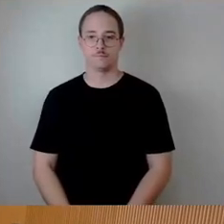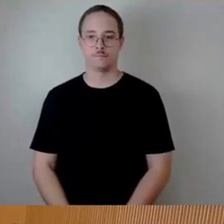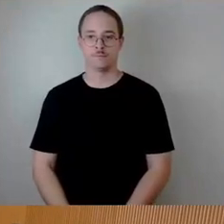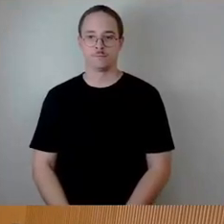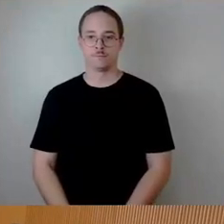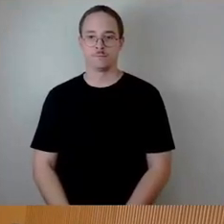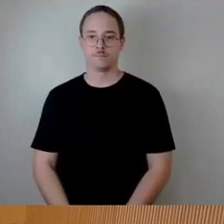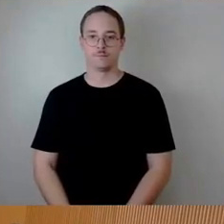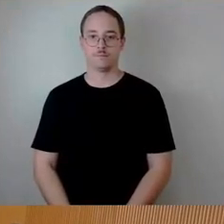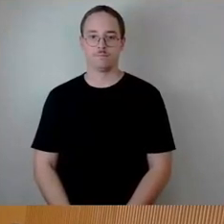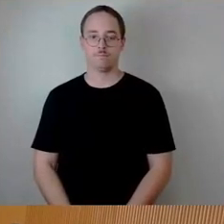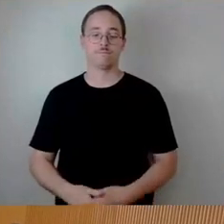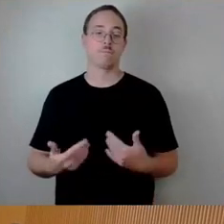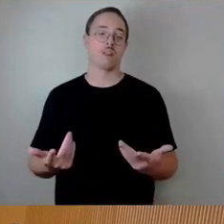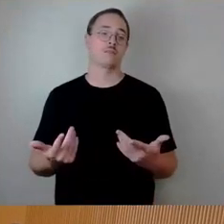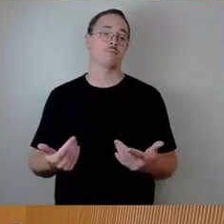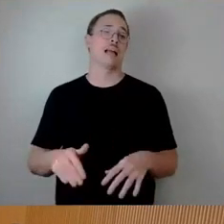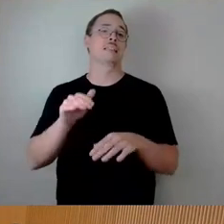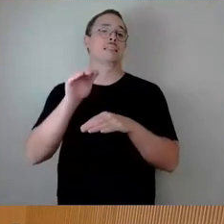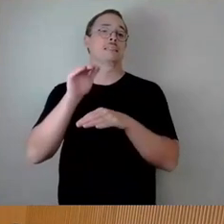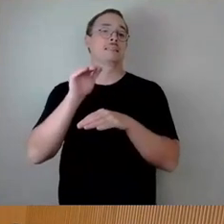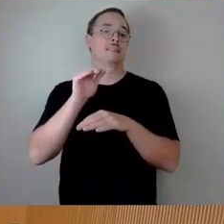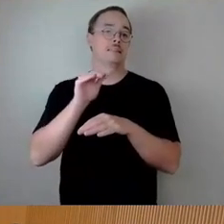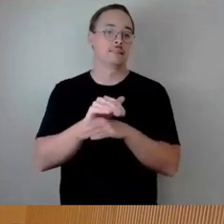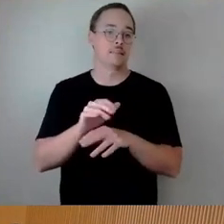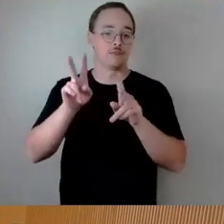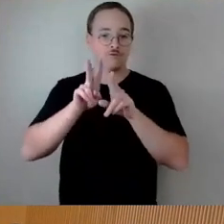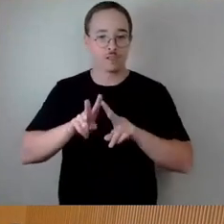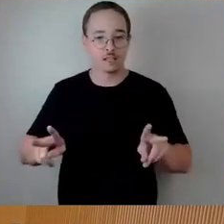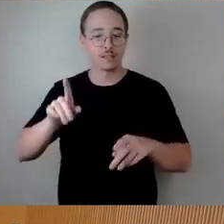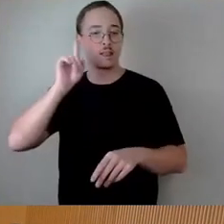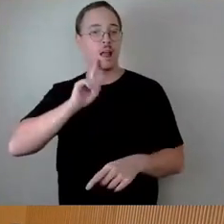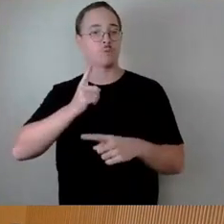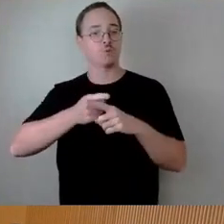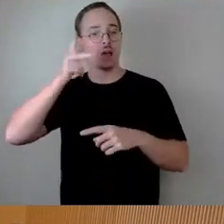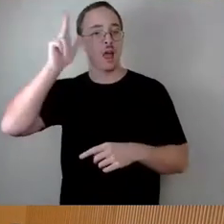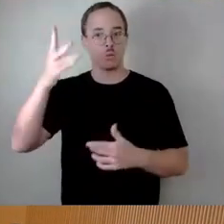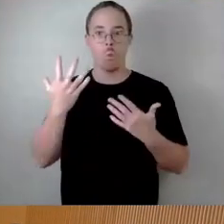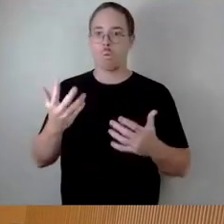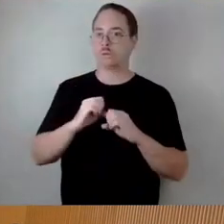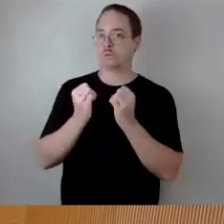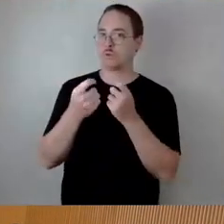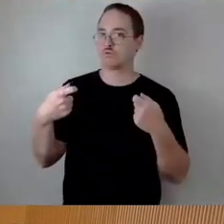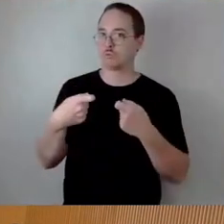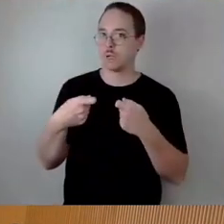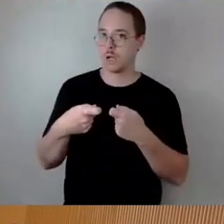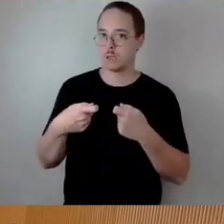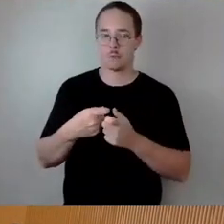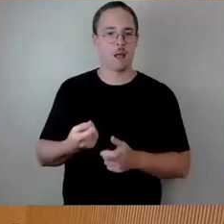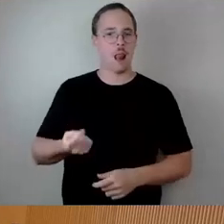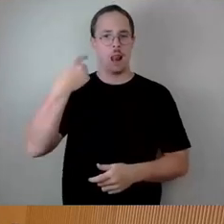Ja, meine sehr verehrten Damen und Herren, das ist ja echt eine spannende Situation hier. Wenn ich mich an die letzte Sitzung erinnere,